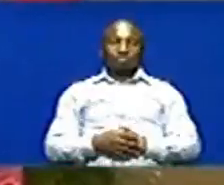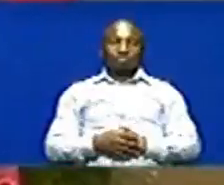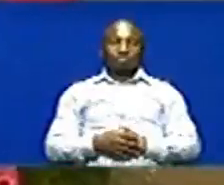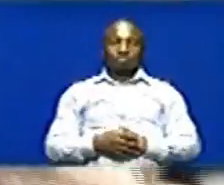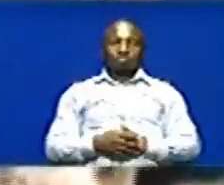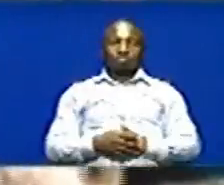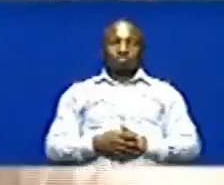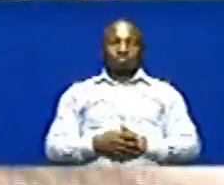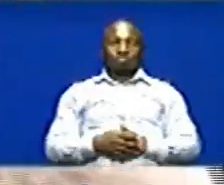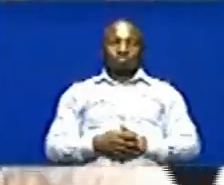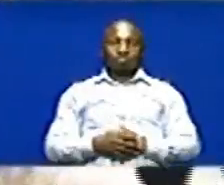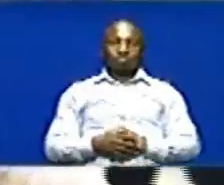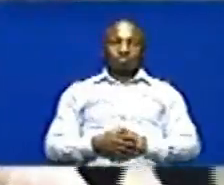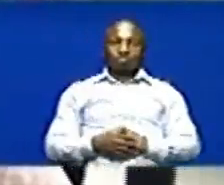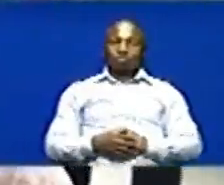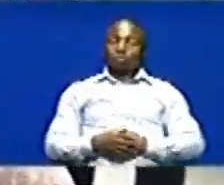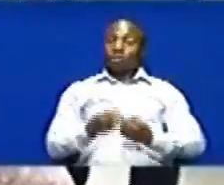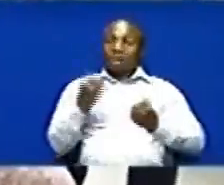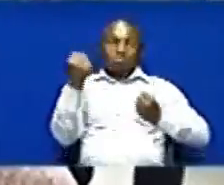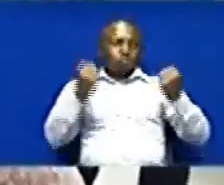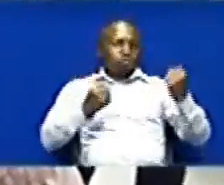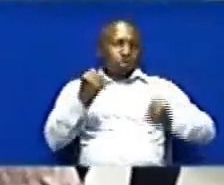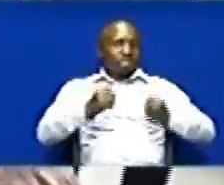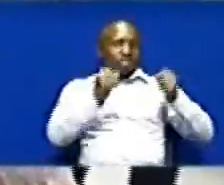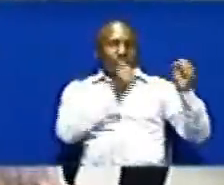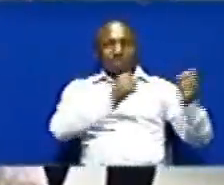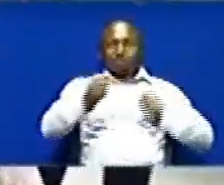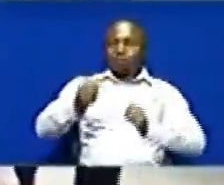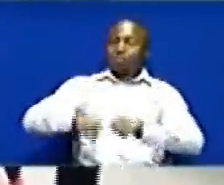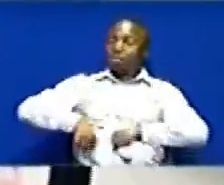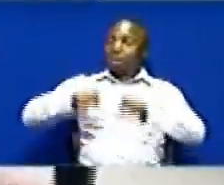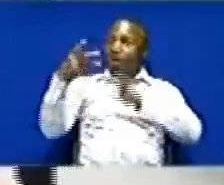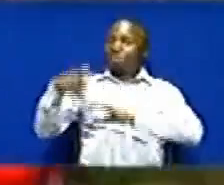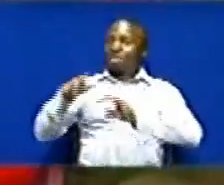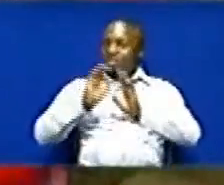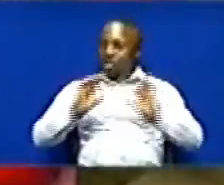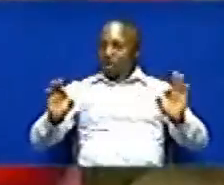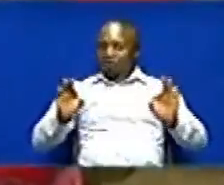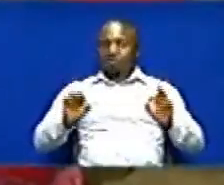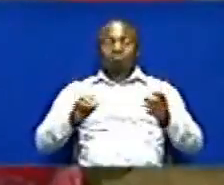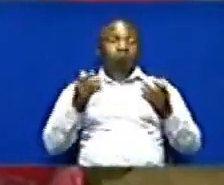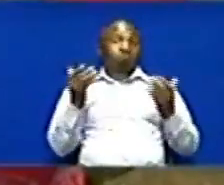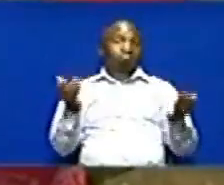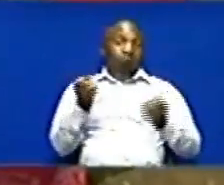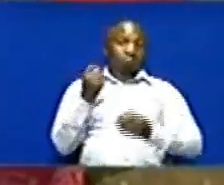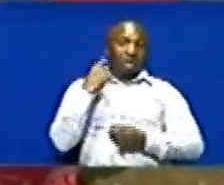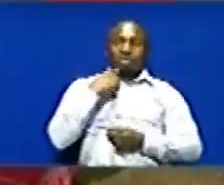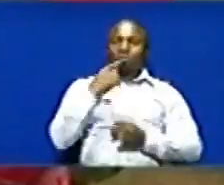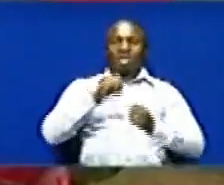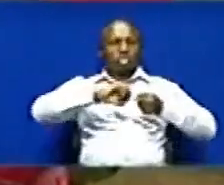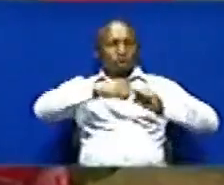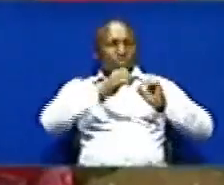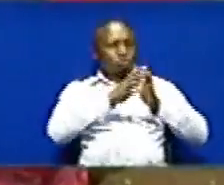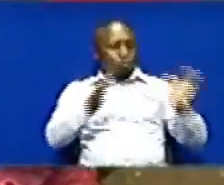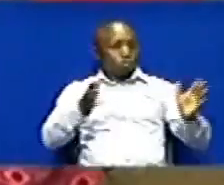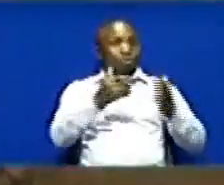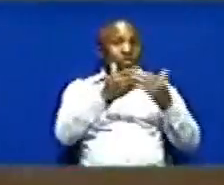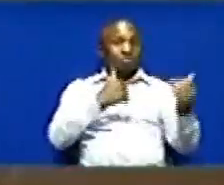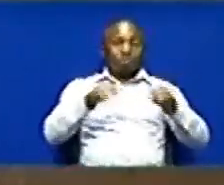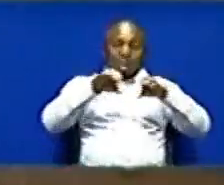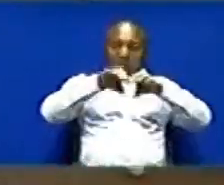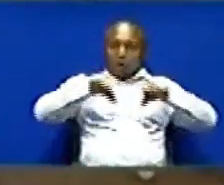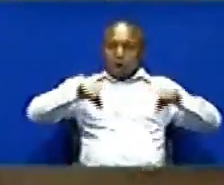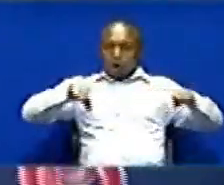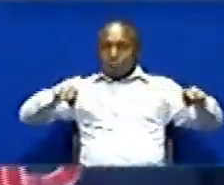Mwaleshu mtendaji wa mamlaka ya majisafi Na usafi ya mazingila mbea Mwandisi Ndele Mengo Hamesema changamoto kubwa ilitokana na mabomba